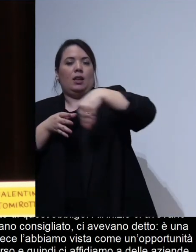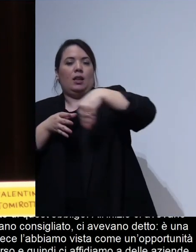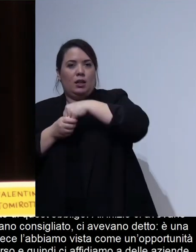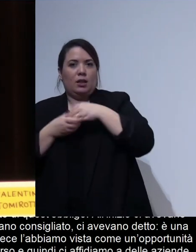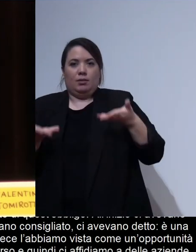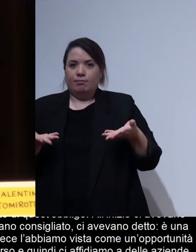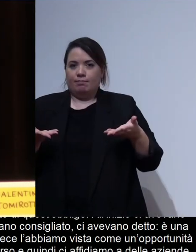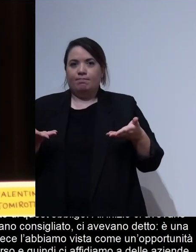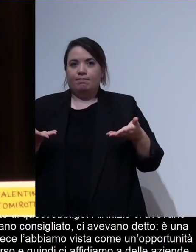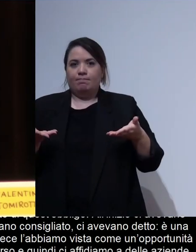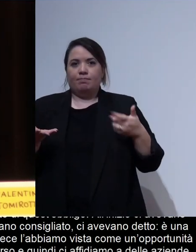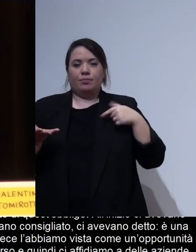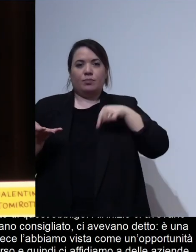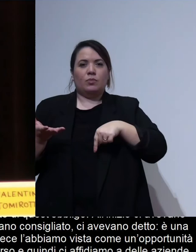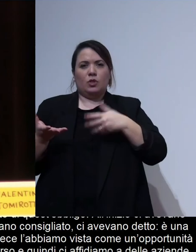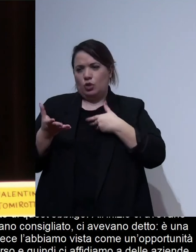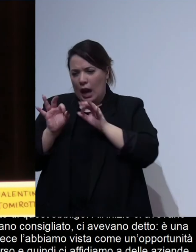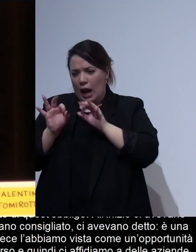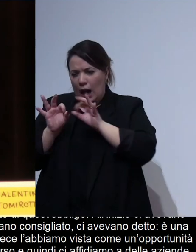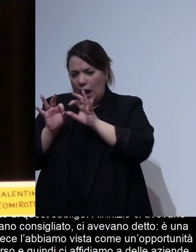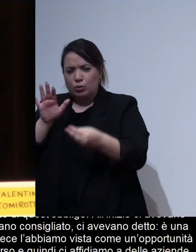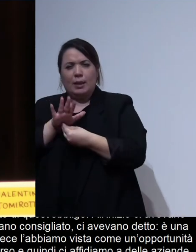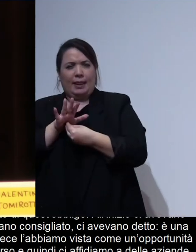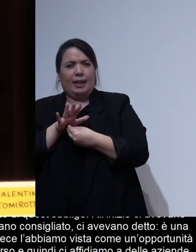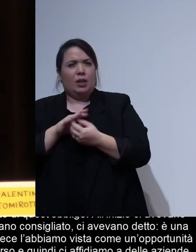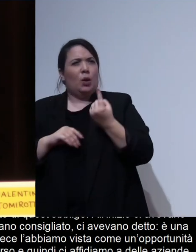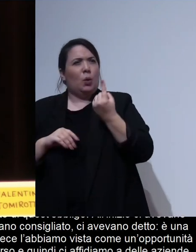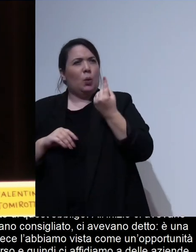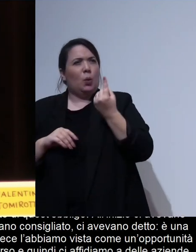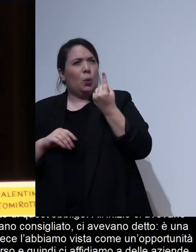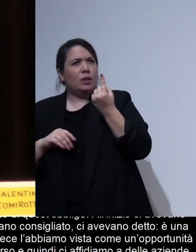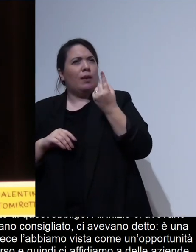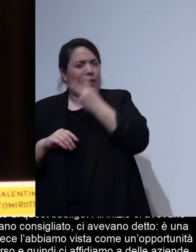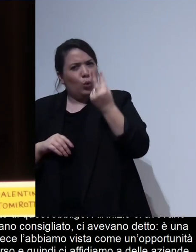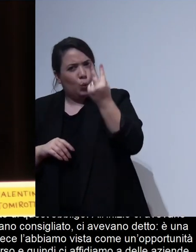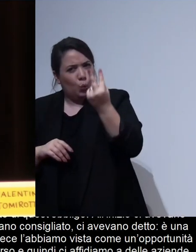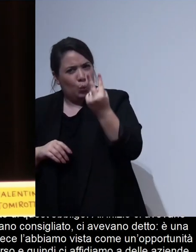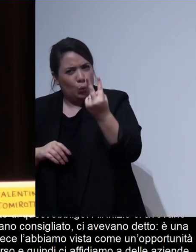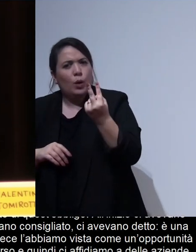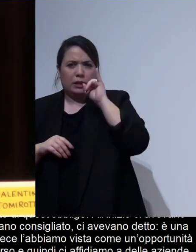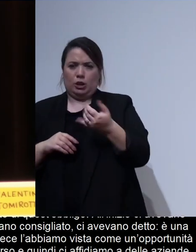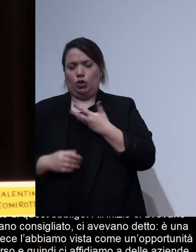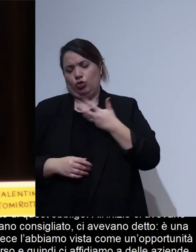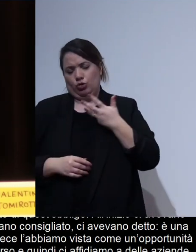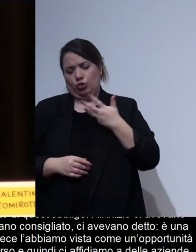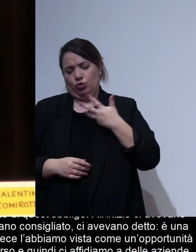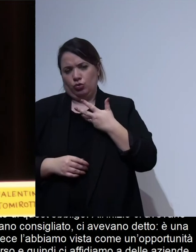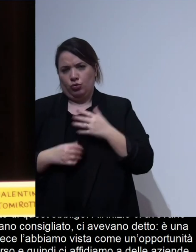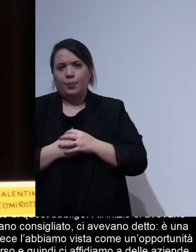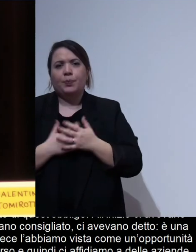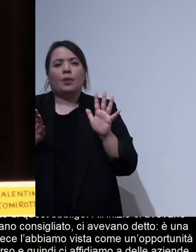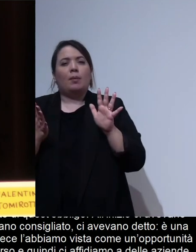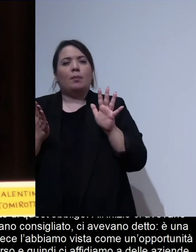con i 20 dipendenti abbiamo una persona ne abbiamo in realtà due però sì però questo è un